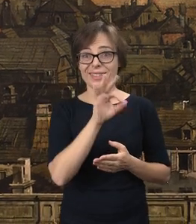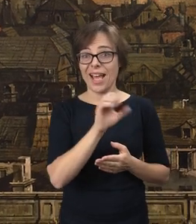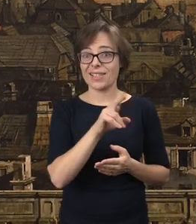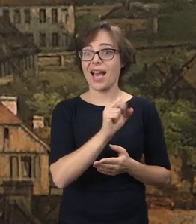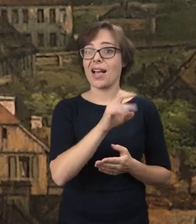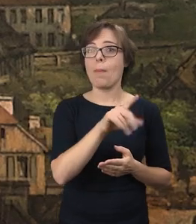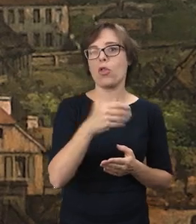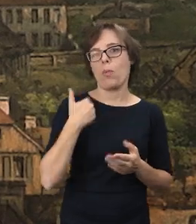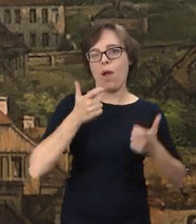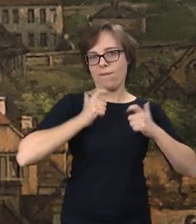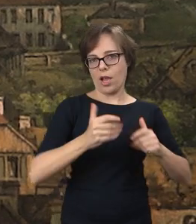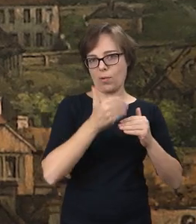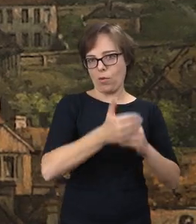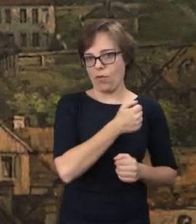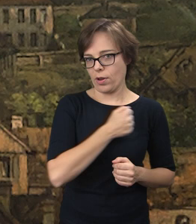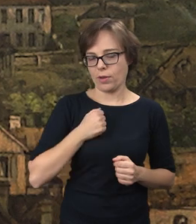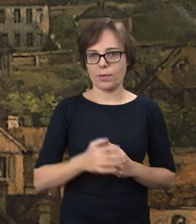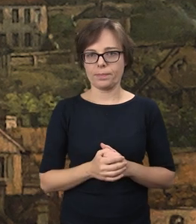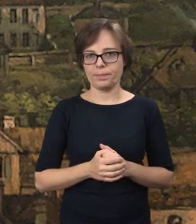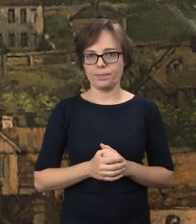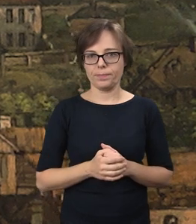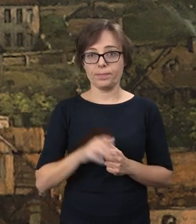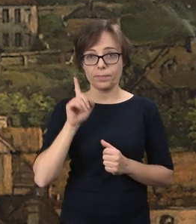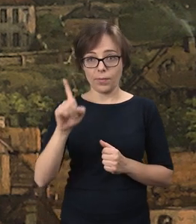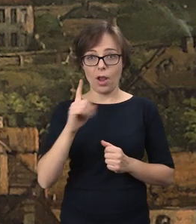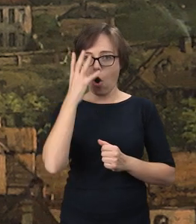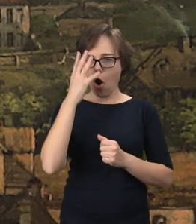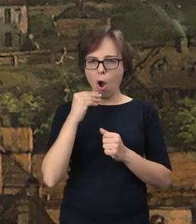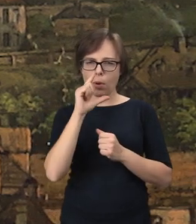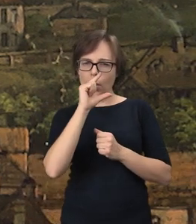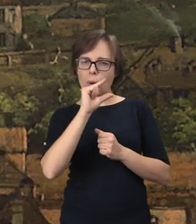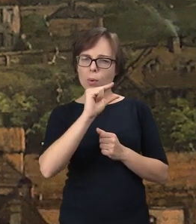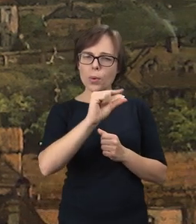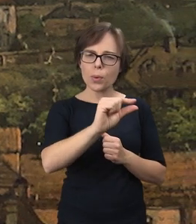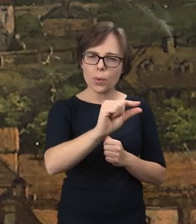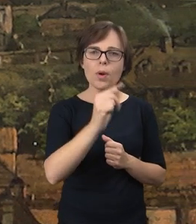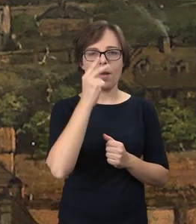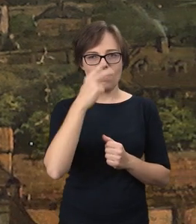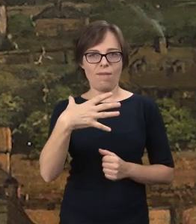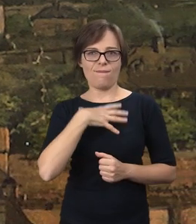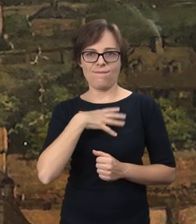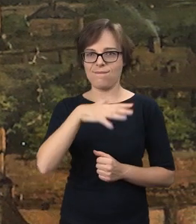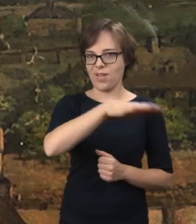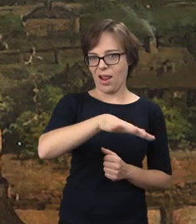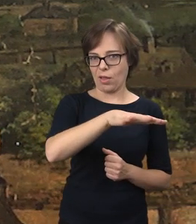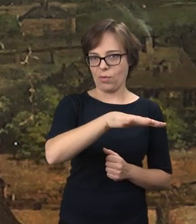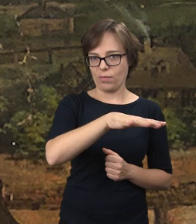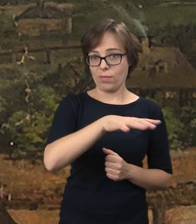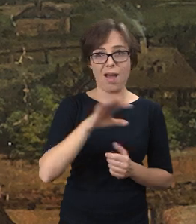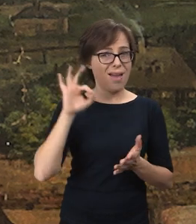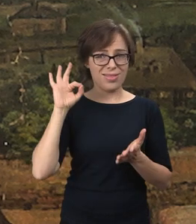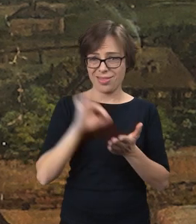sią. A gdzieś tam bardzo, bardzo, bardzo daleko migocze nam Wilanów, którego na pewno